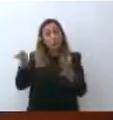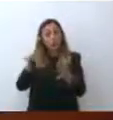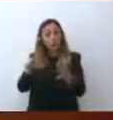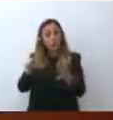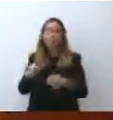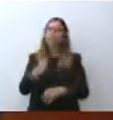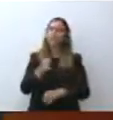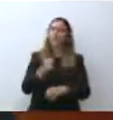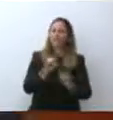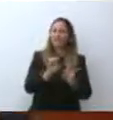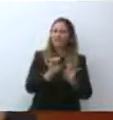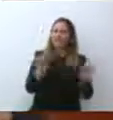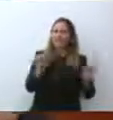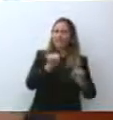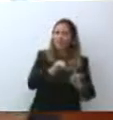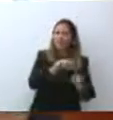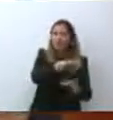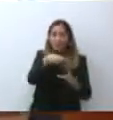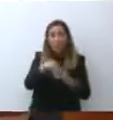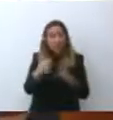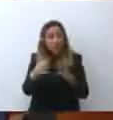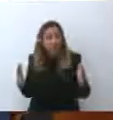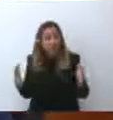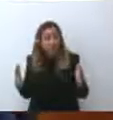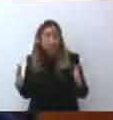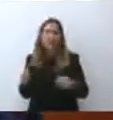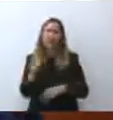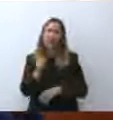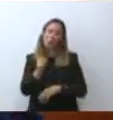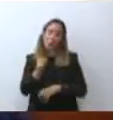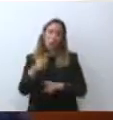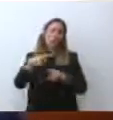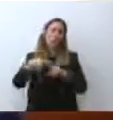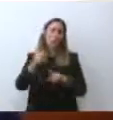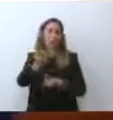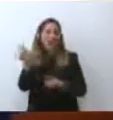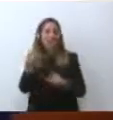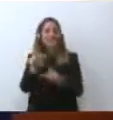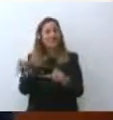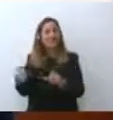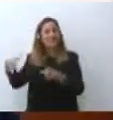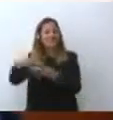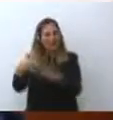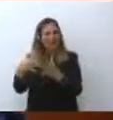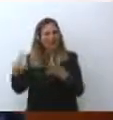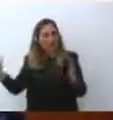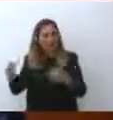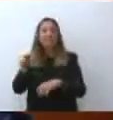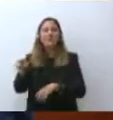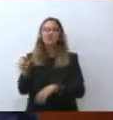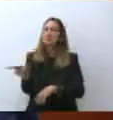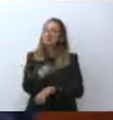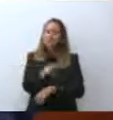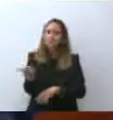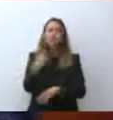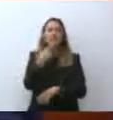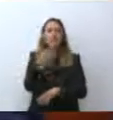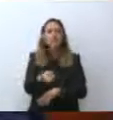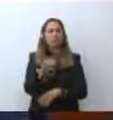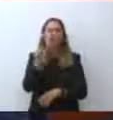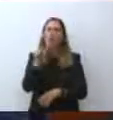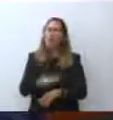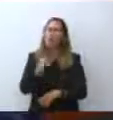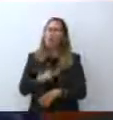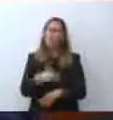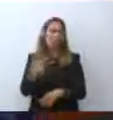I virologi sono esponenti della mia maggioranza? ed esponenti della sua maggioranza sostengono l'obbligo vaccinale. Credo anche la Ministra Germini in varie che